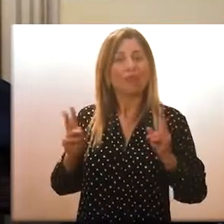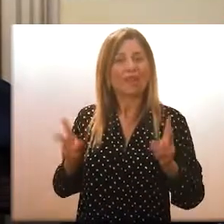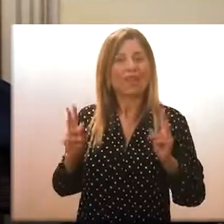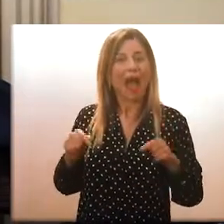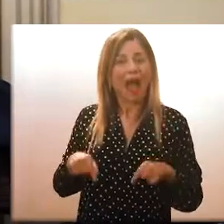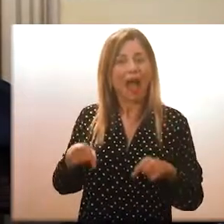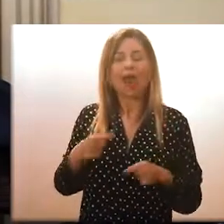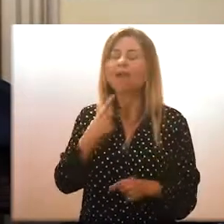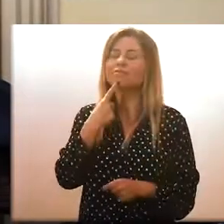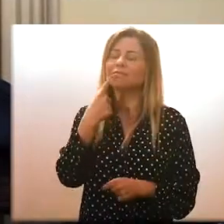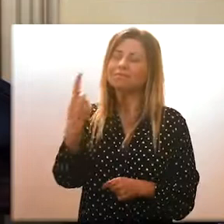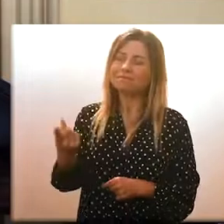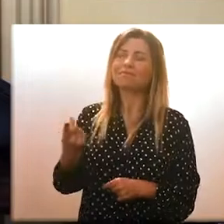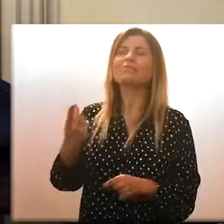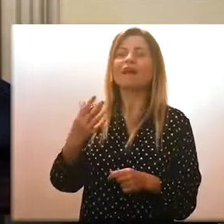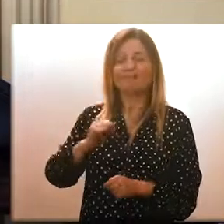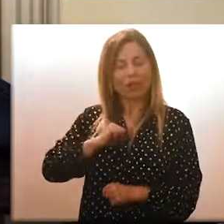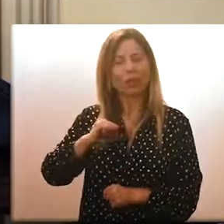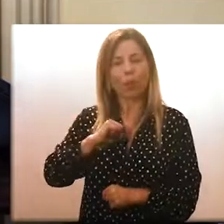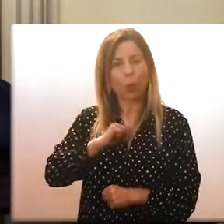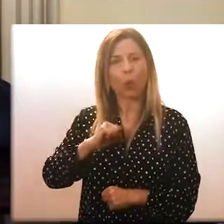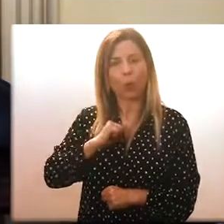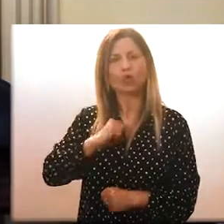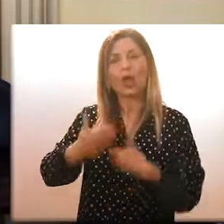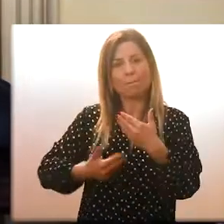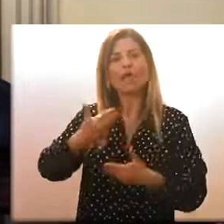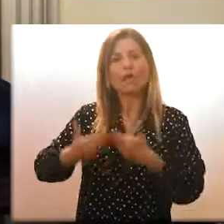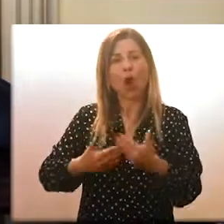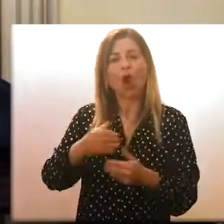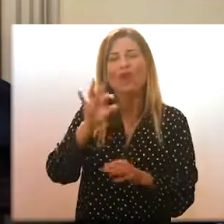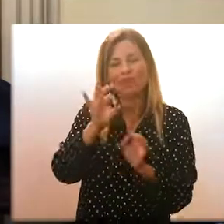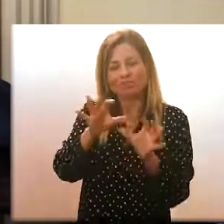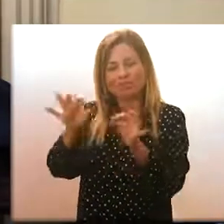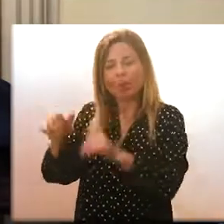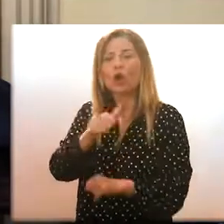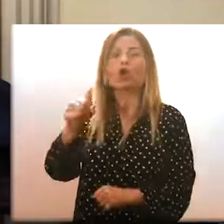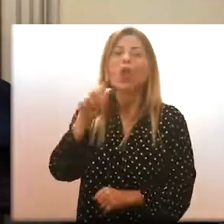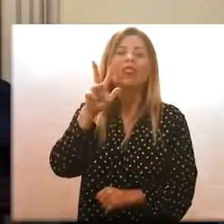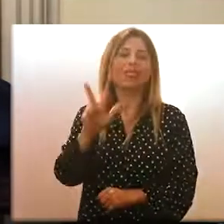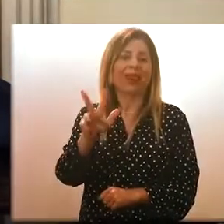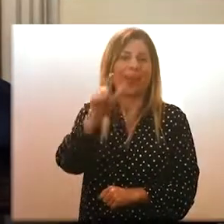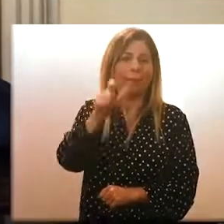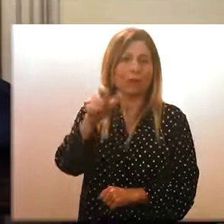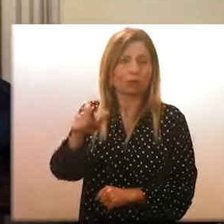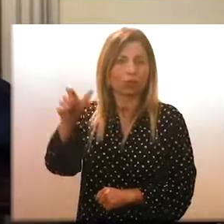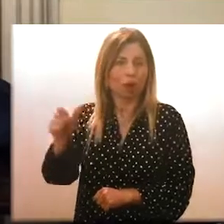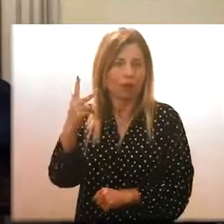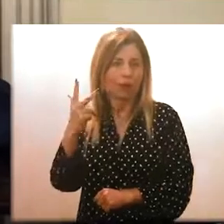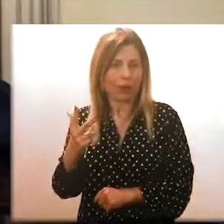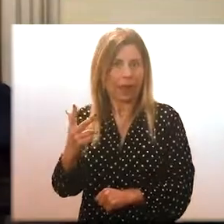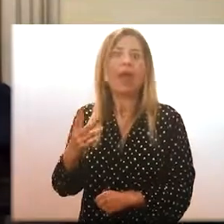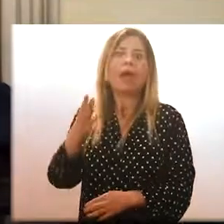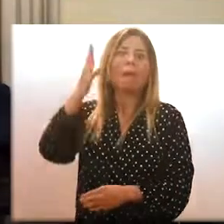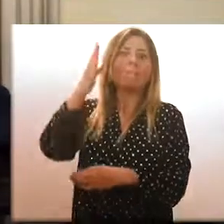metropolitano ci dà molta fiducia e ci conforta, soltanto tre nuovi contagi, quindi la